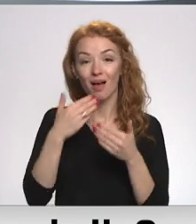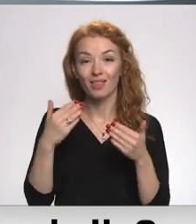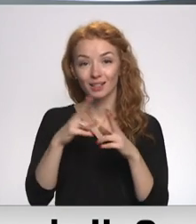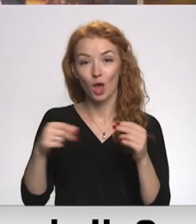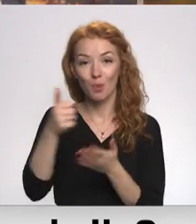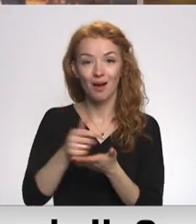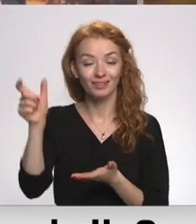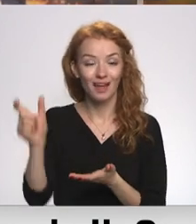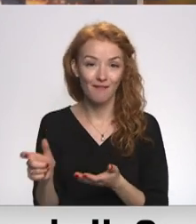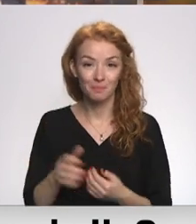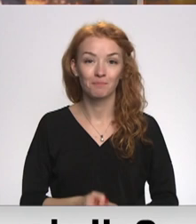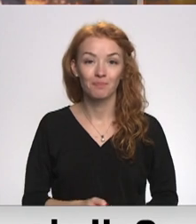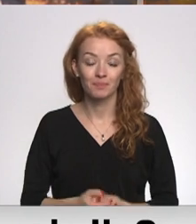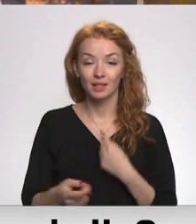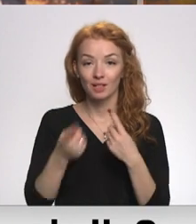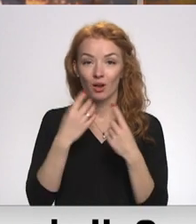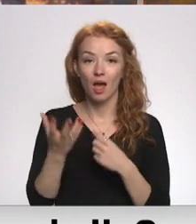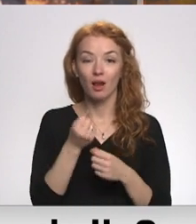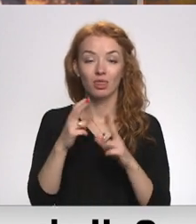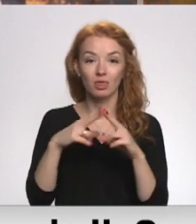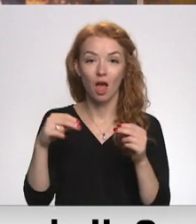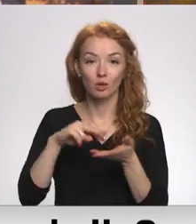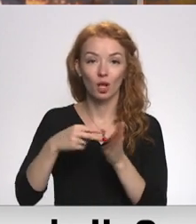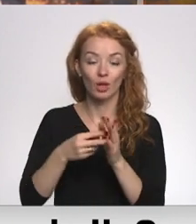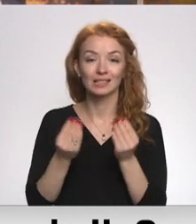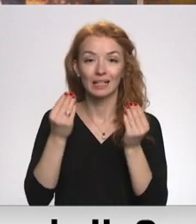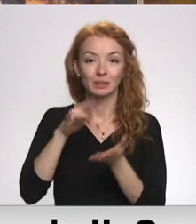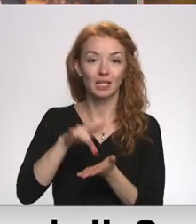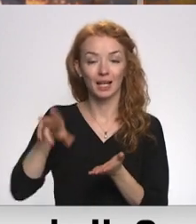Tātad sarunājos ar NATO strateģiskās izcīlības centra direktori Jānis Āršu.